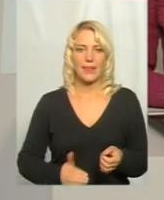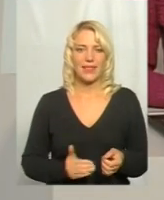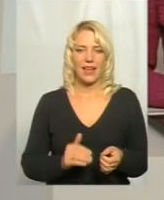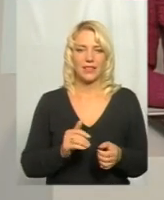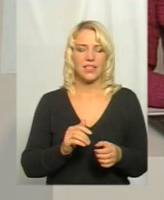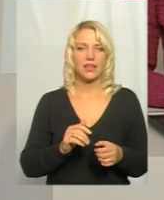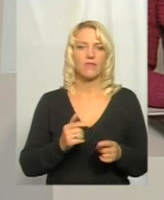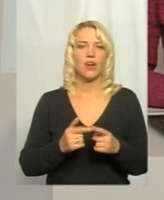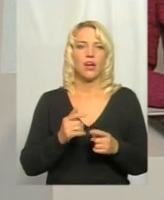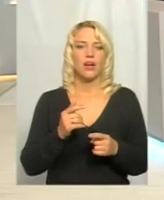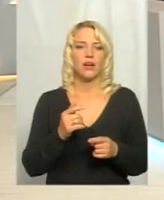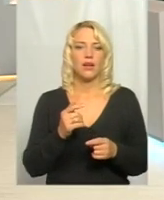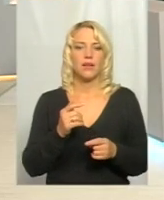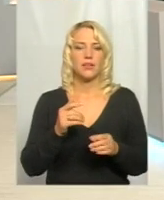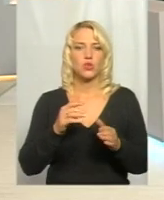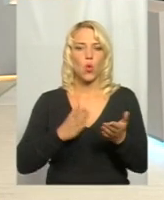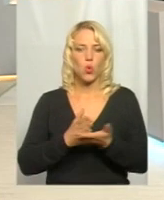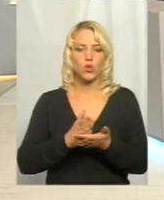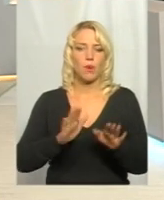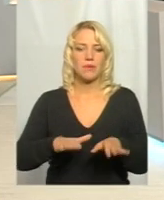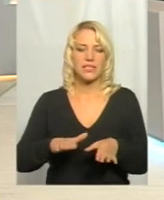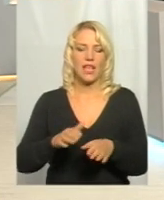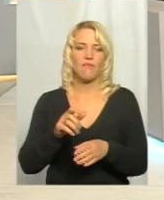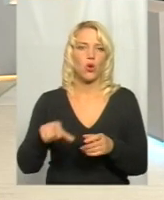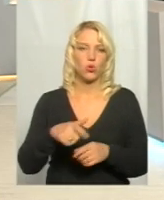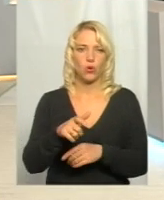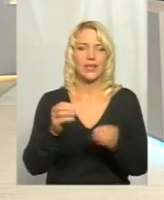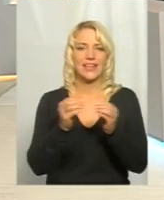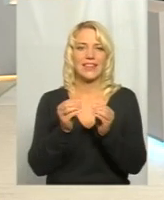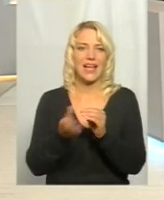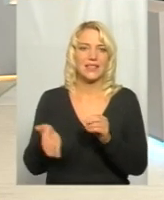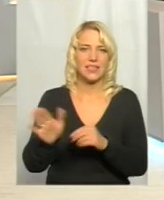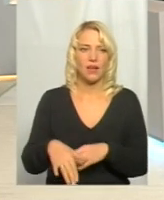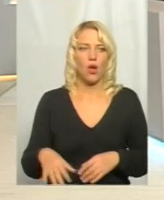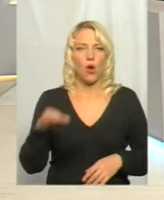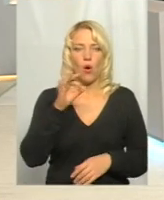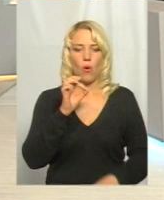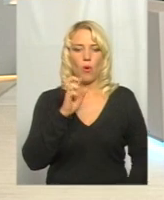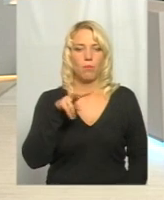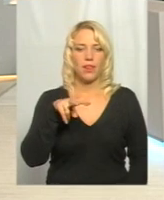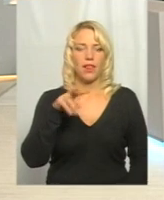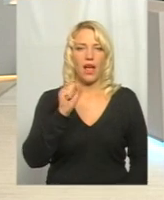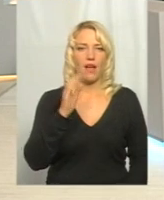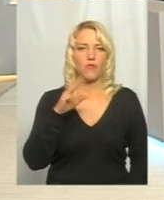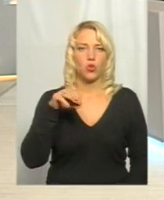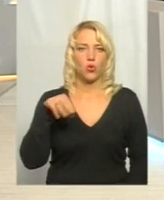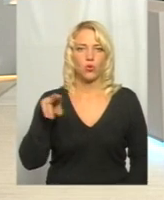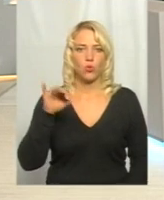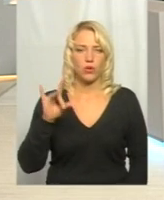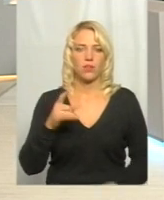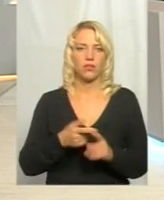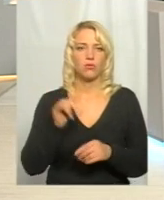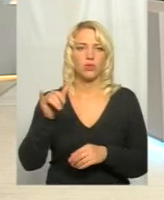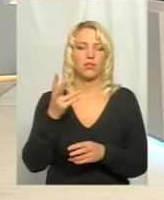підрядників. Десять? Десять підрядників. Я пригадую, що обласний облавтодор, по-моєму, там десь три найбільших, два точно